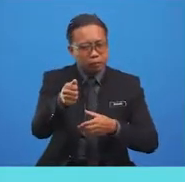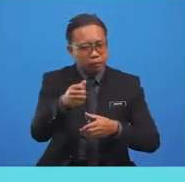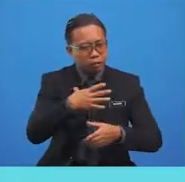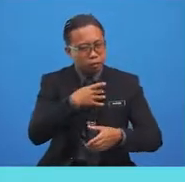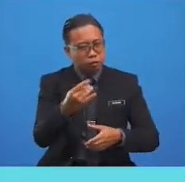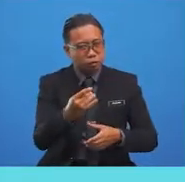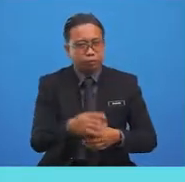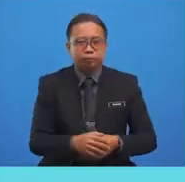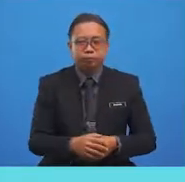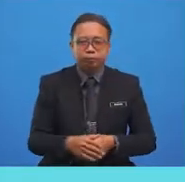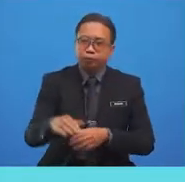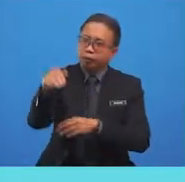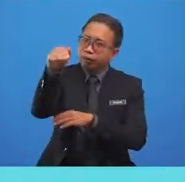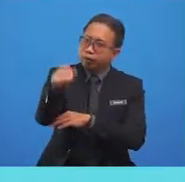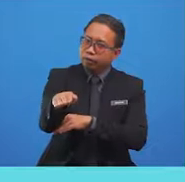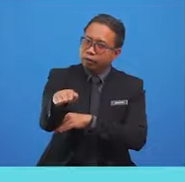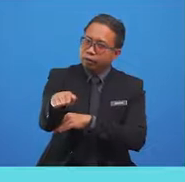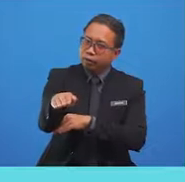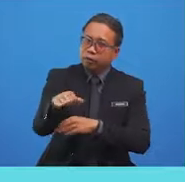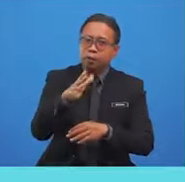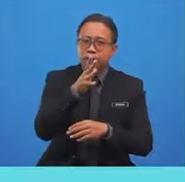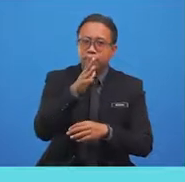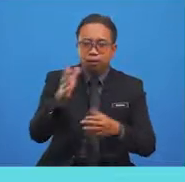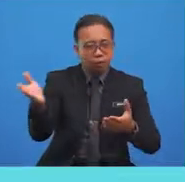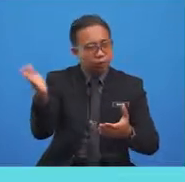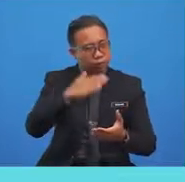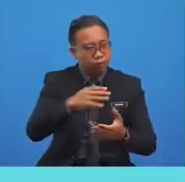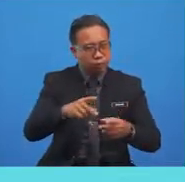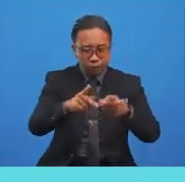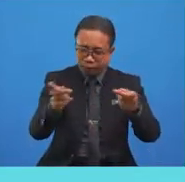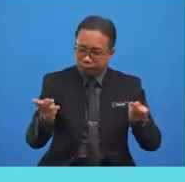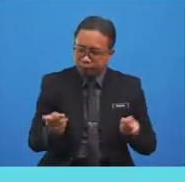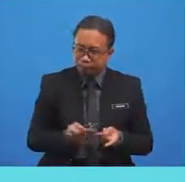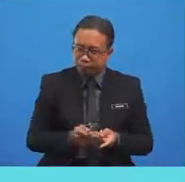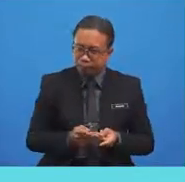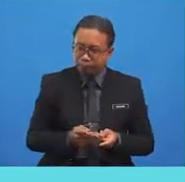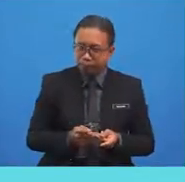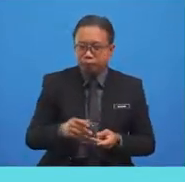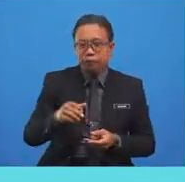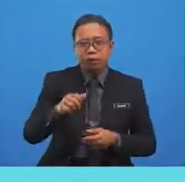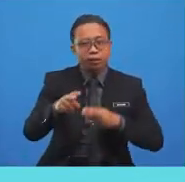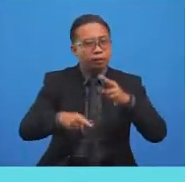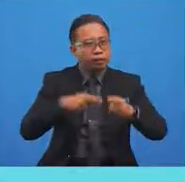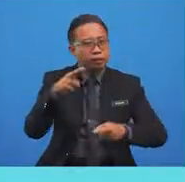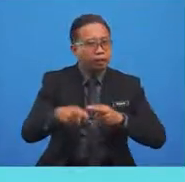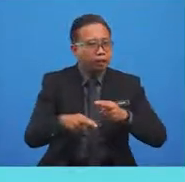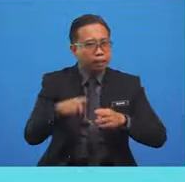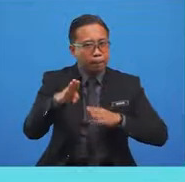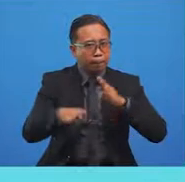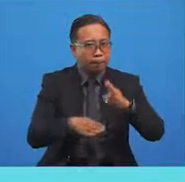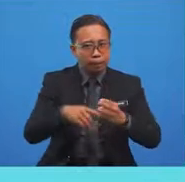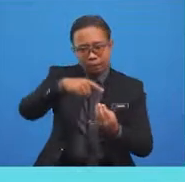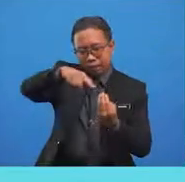In the evening, Papa takes them to the park. Adam rides a bike around the park